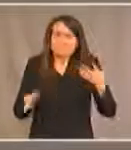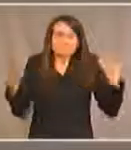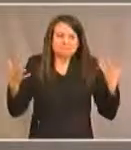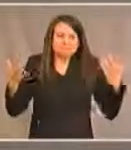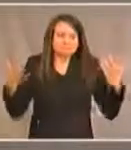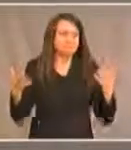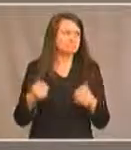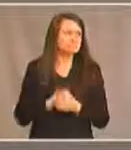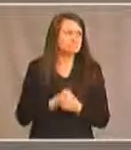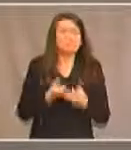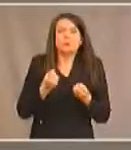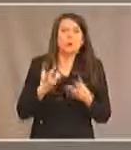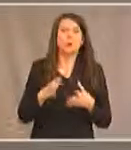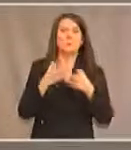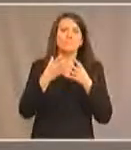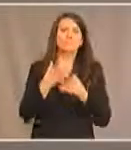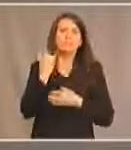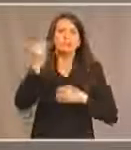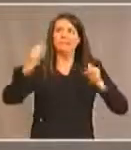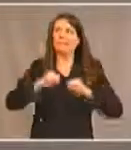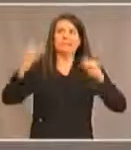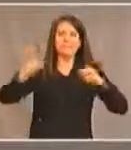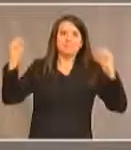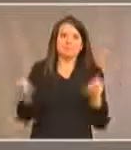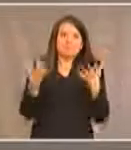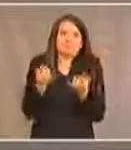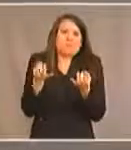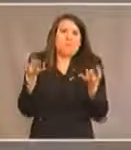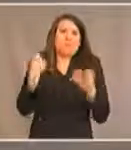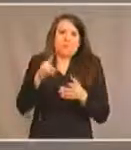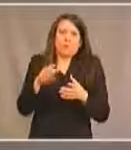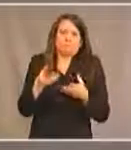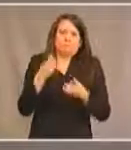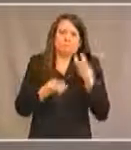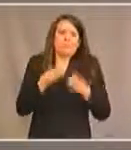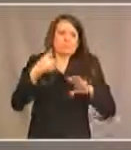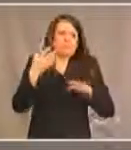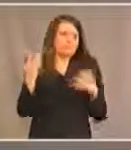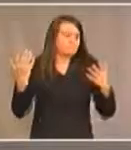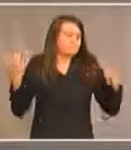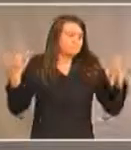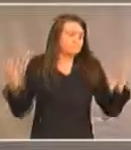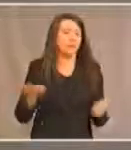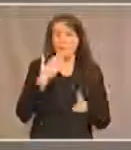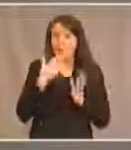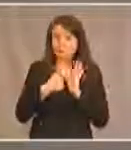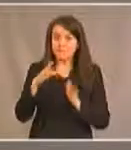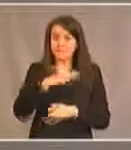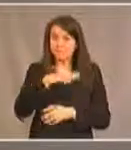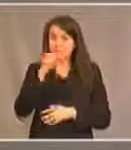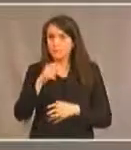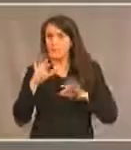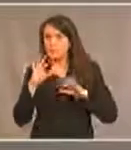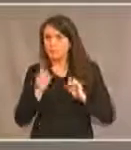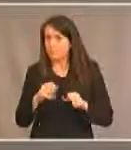Pas de solution miracle à ce problème. Nous avons de bons exemples cependant de ce qui peut